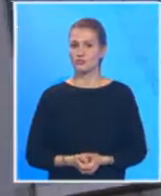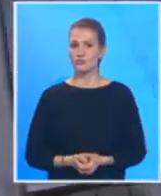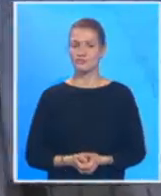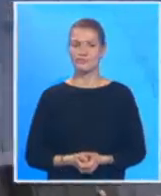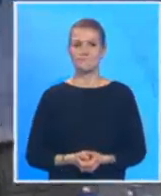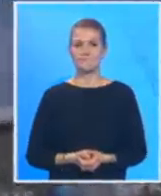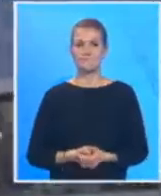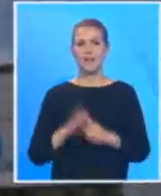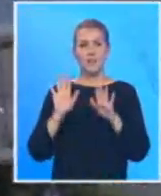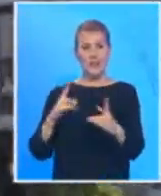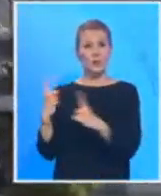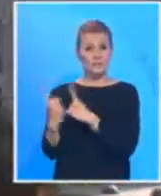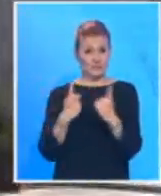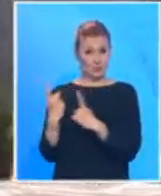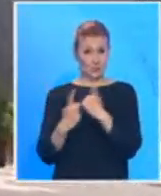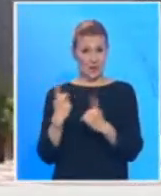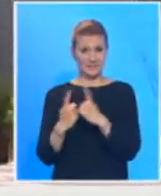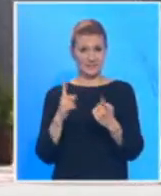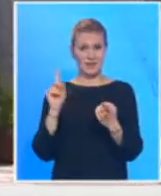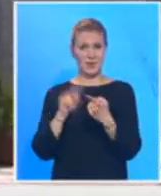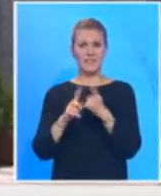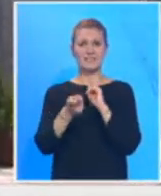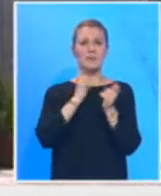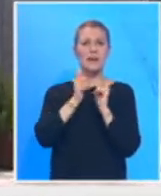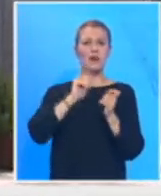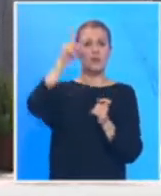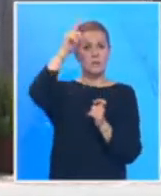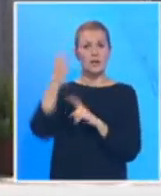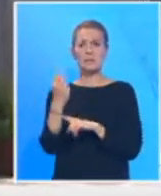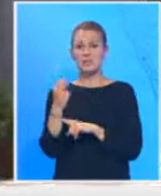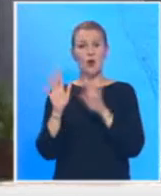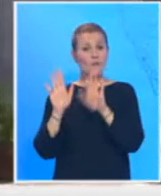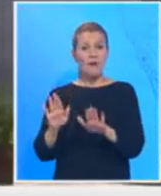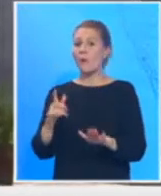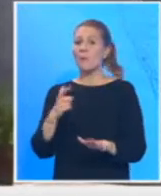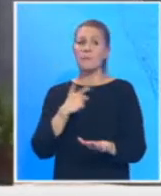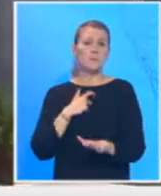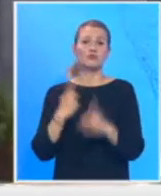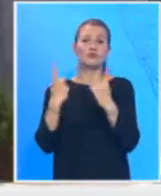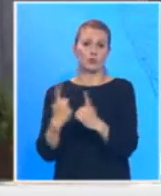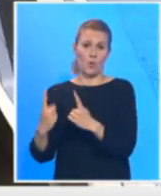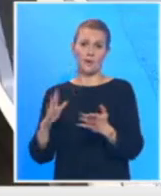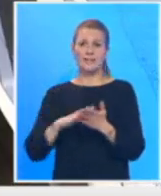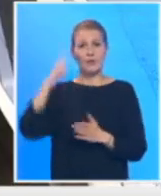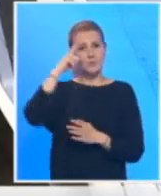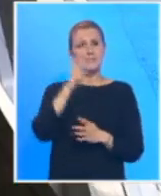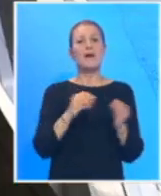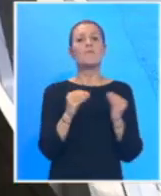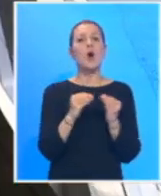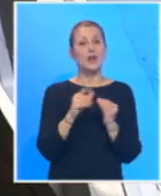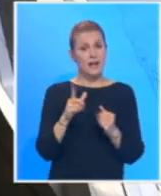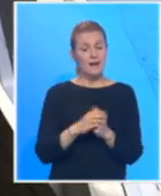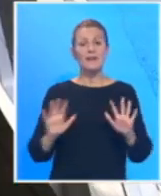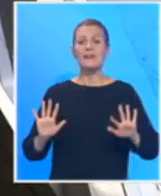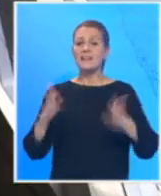Status quo situacije u kojoj se trenutno nalaze pregovori Beograda i Prištine je neodrživa, smatra šef evropskih diplomatije Josep Borelj. Hita